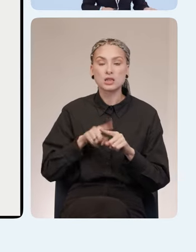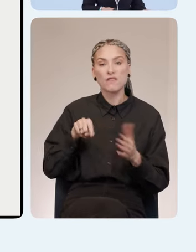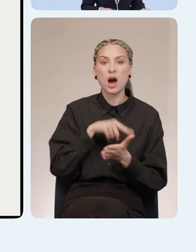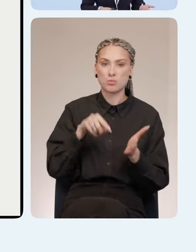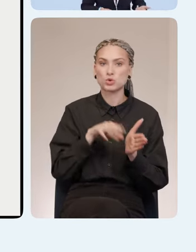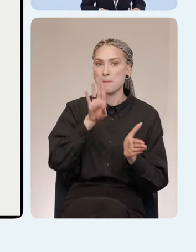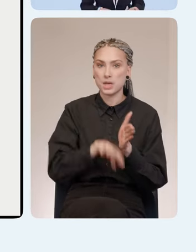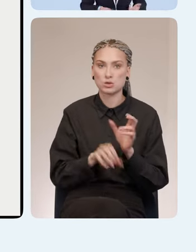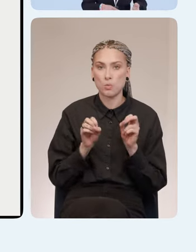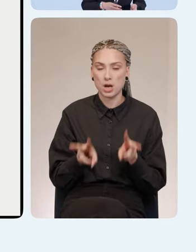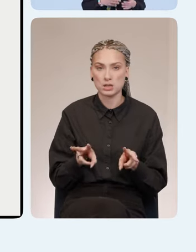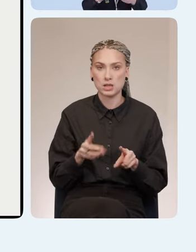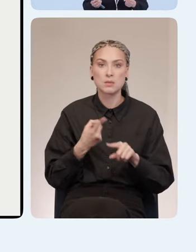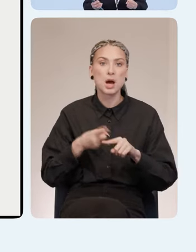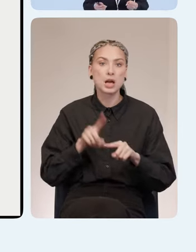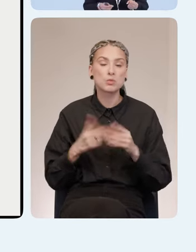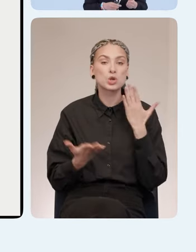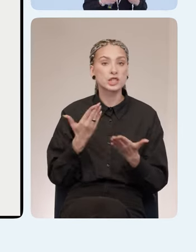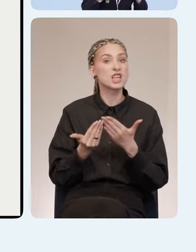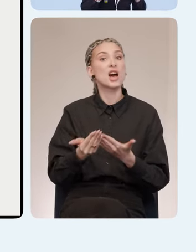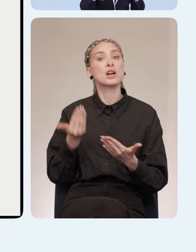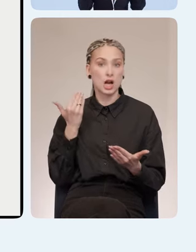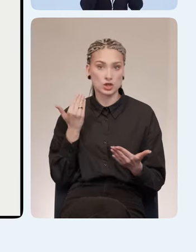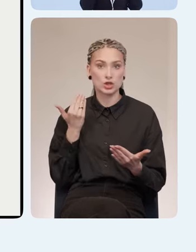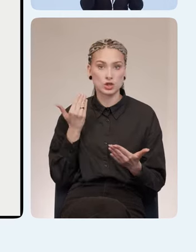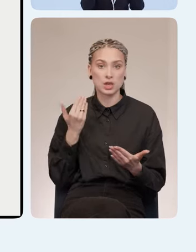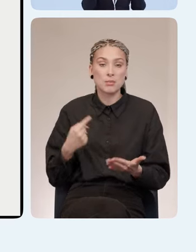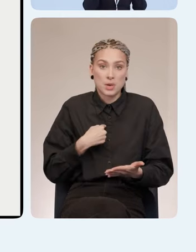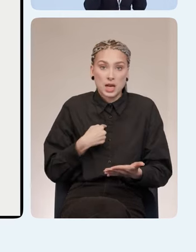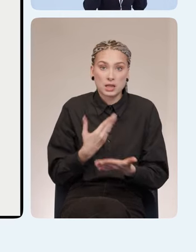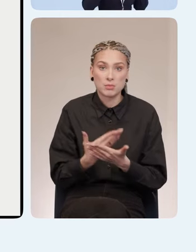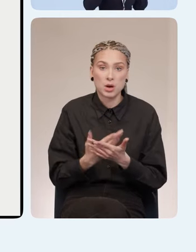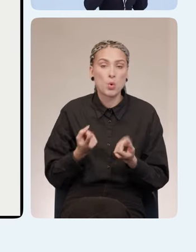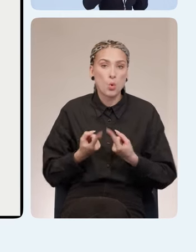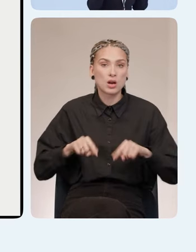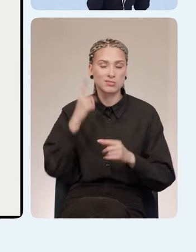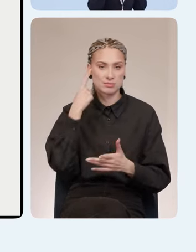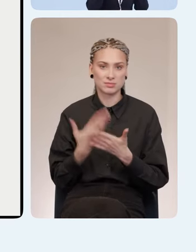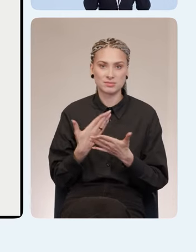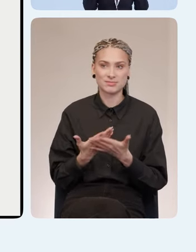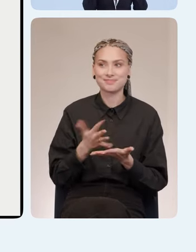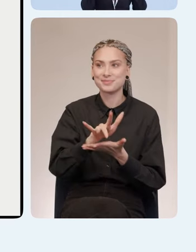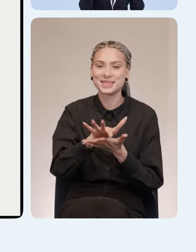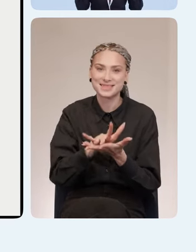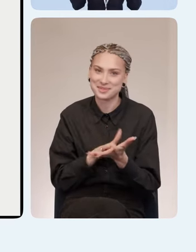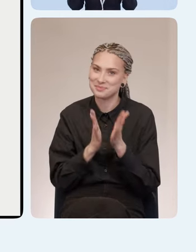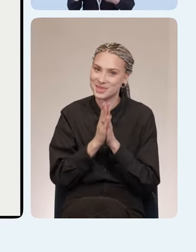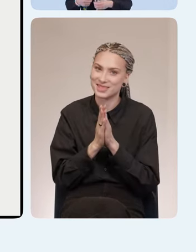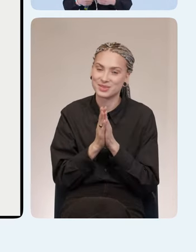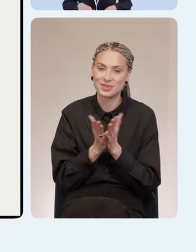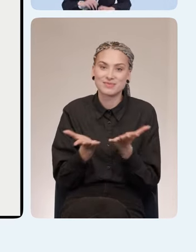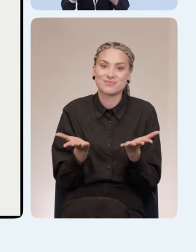безопасности. Поэтому если раньше, ну, вот мне, например, как организатору казалось, ну, простите меня, пожалуйста, ребят, ну,